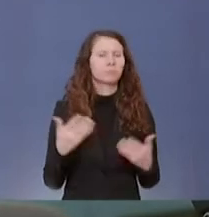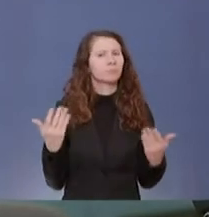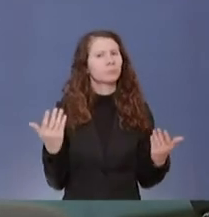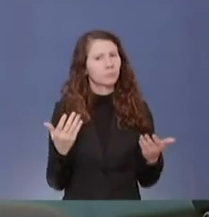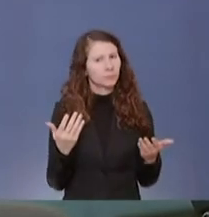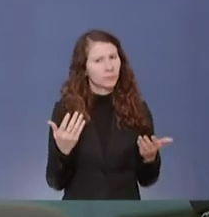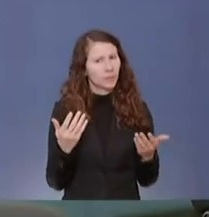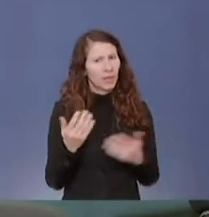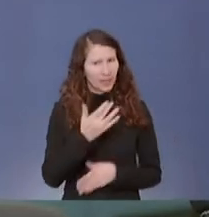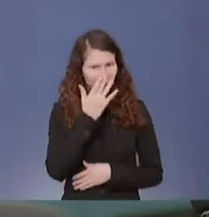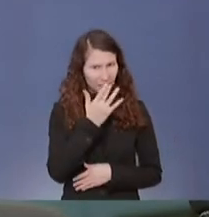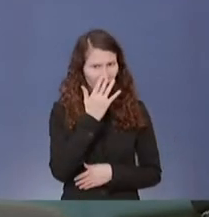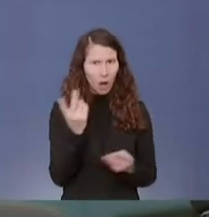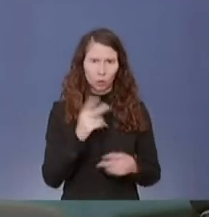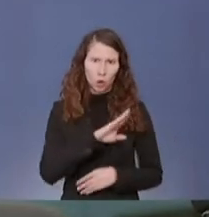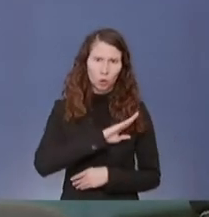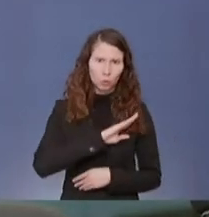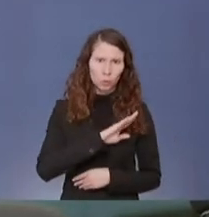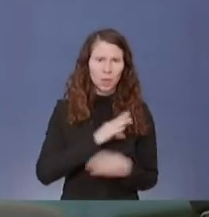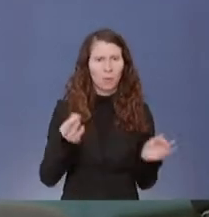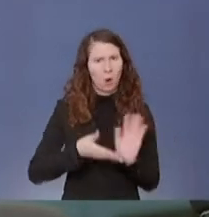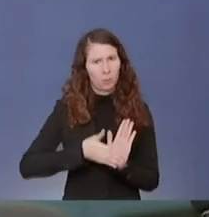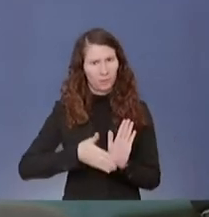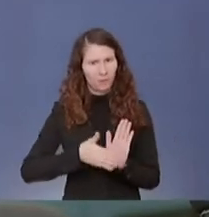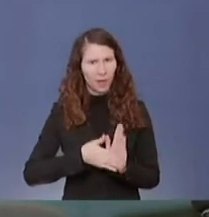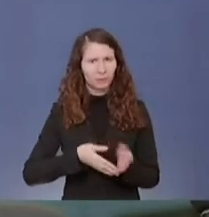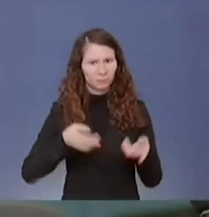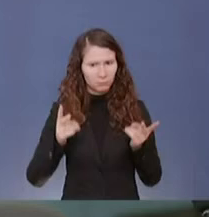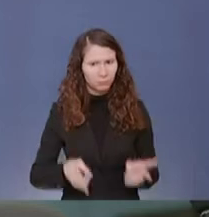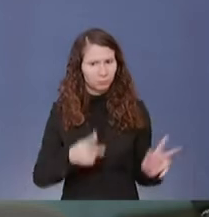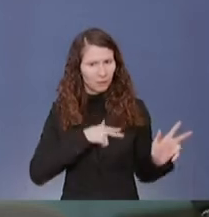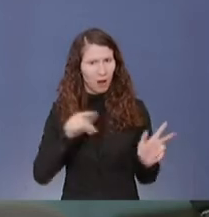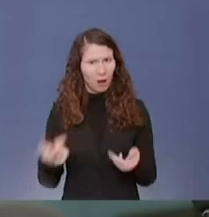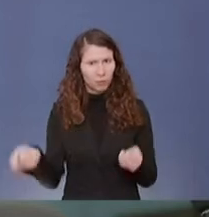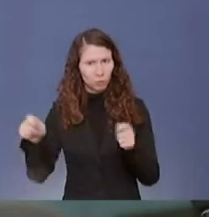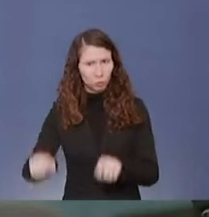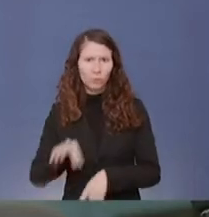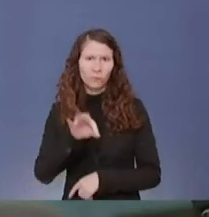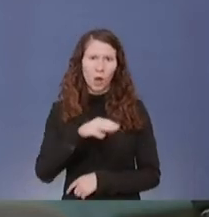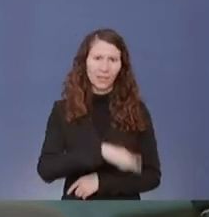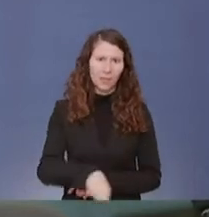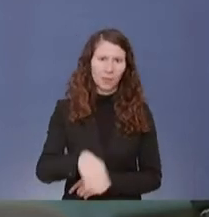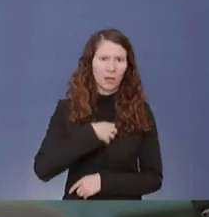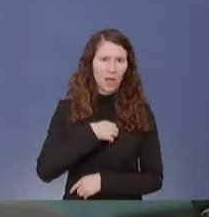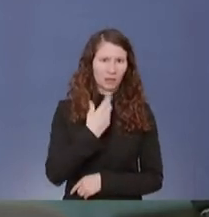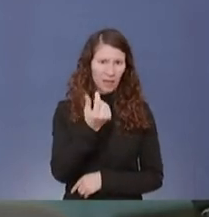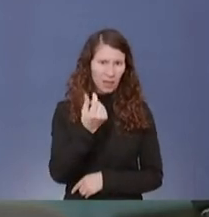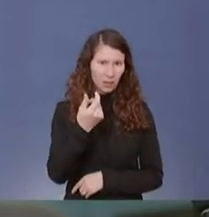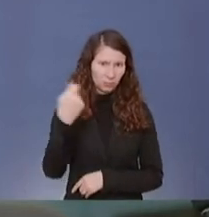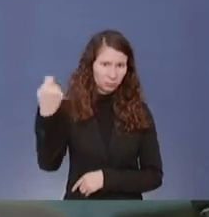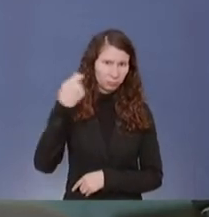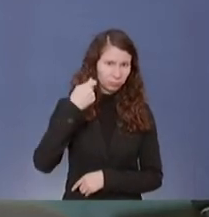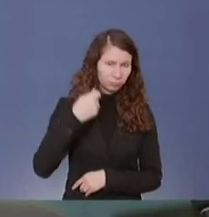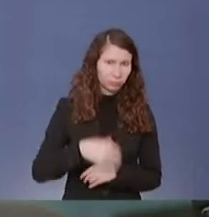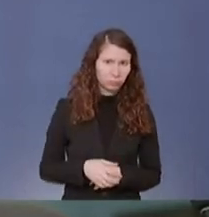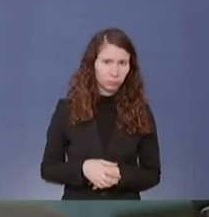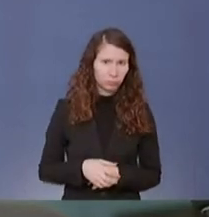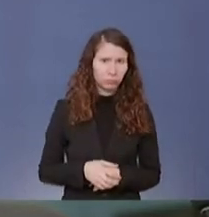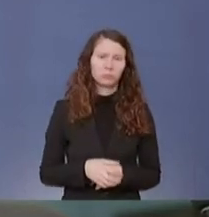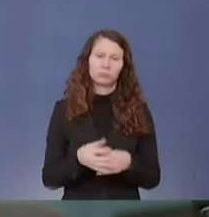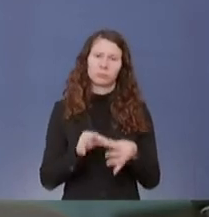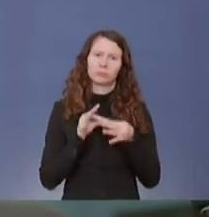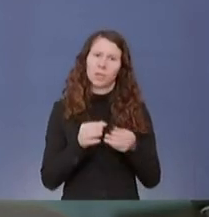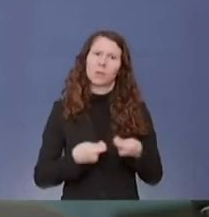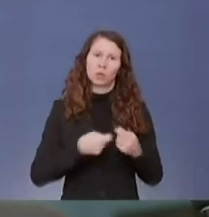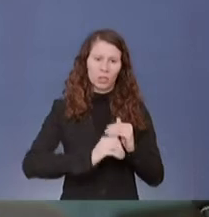der Kita oder der Schule braucht, dass sie tatsächlich geschlossen ist, um das Kinderkrankengeld beziehen zu können. Und was würde das dann in Bundesländern